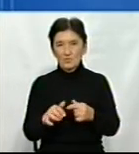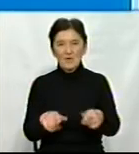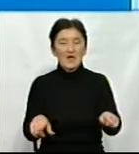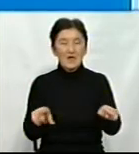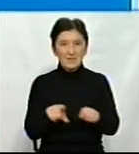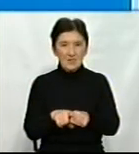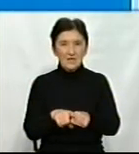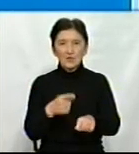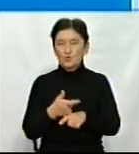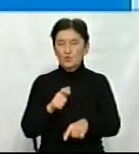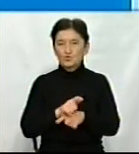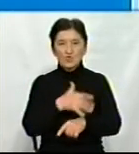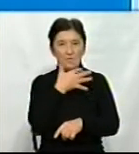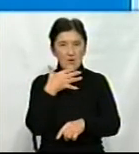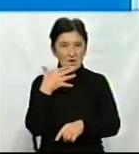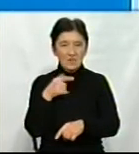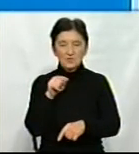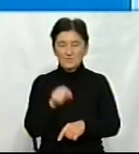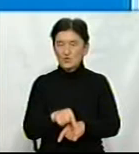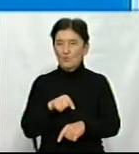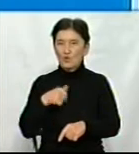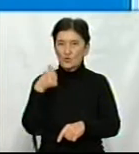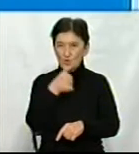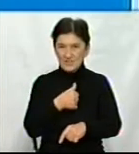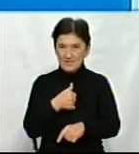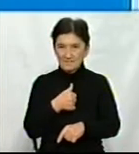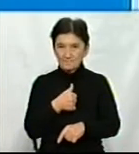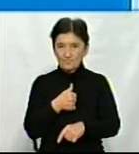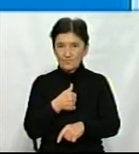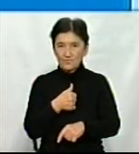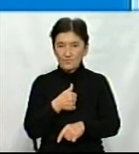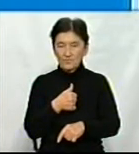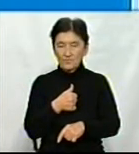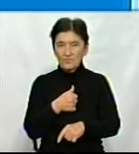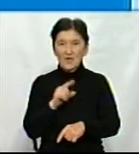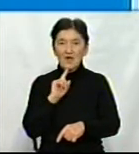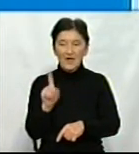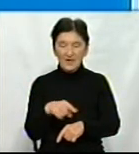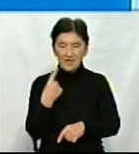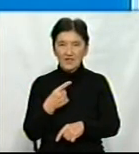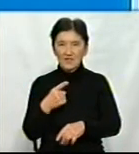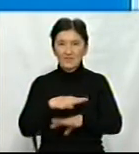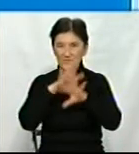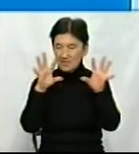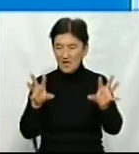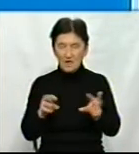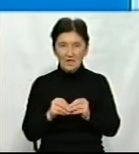зауважу, що дуже багато в цьому році, це рік взагалі дуже